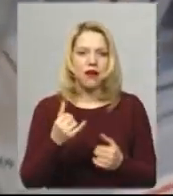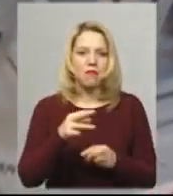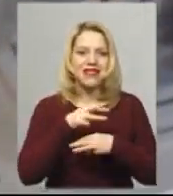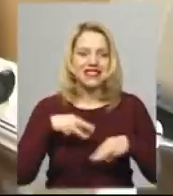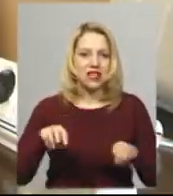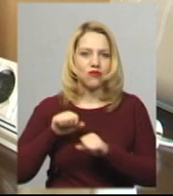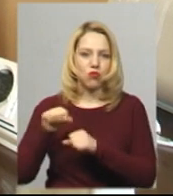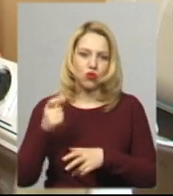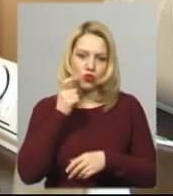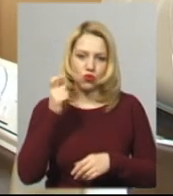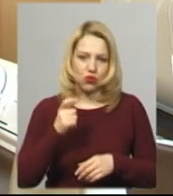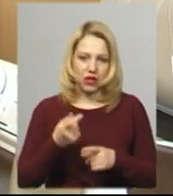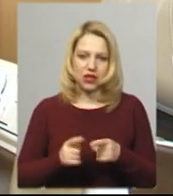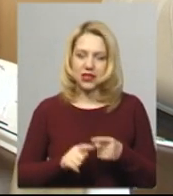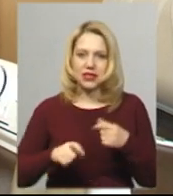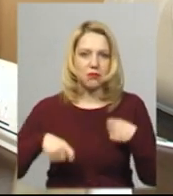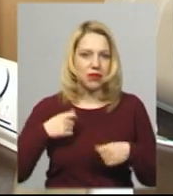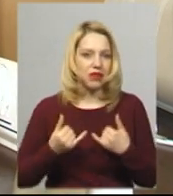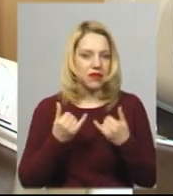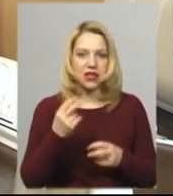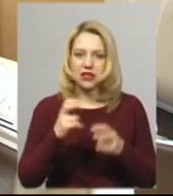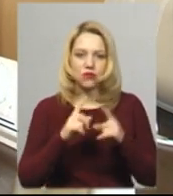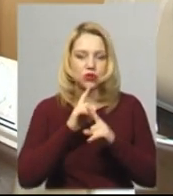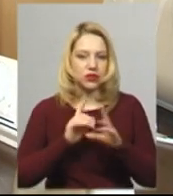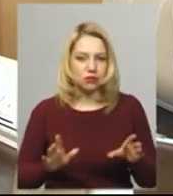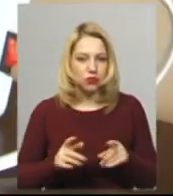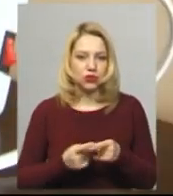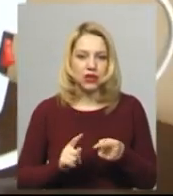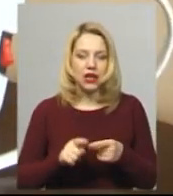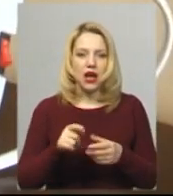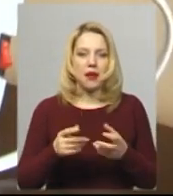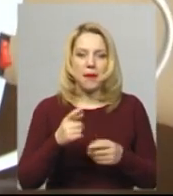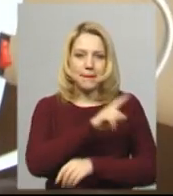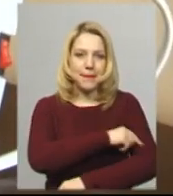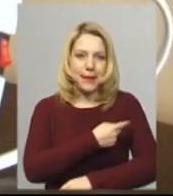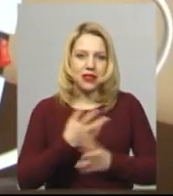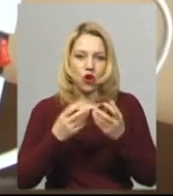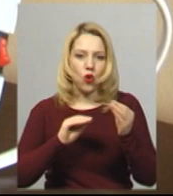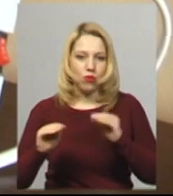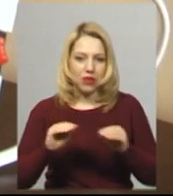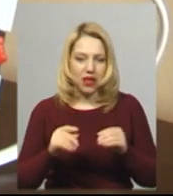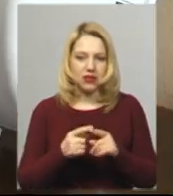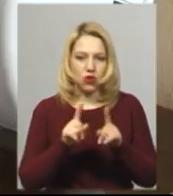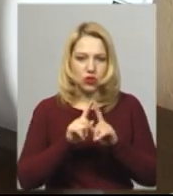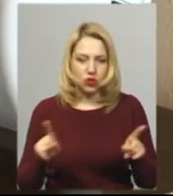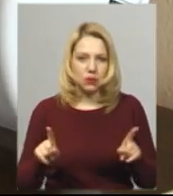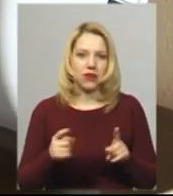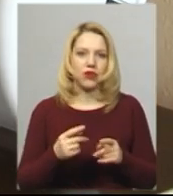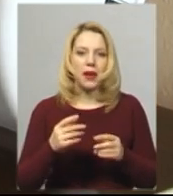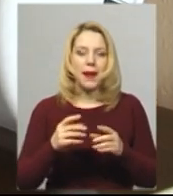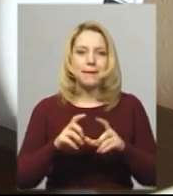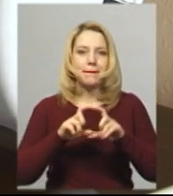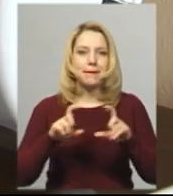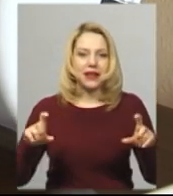Сергія Матосова збитків заводу це не завдасть. За його словами, медобладнання, яке тут виготовляють 12 років, особливо прилади для знезараження повітря в